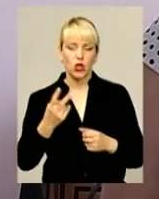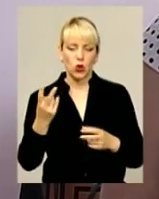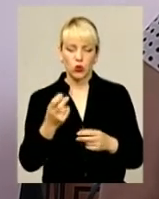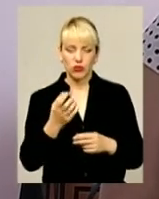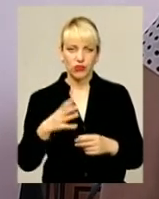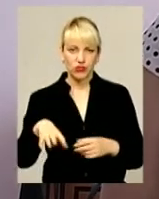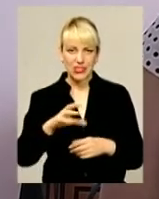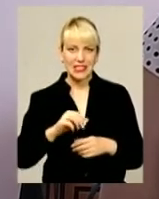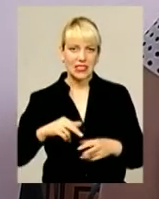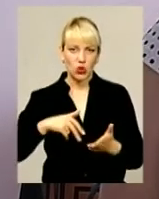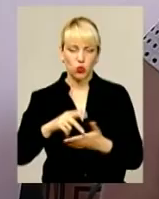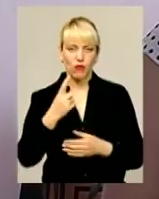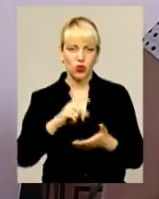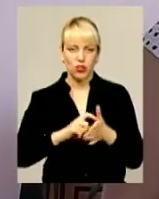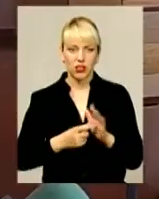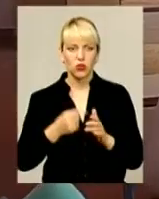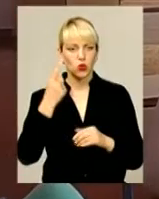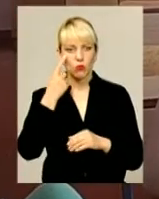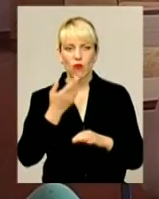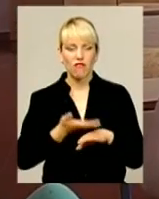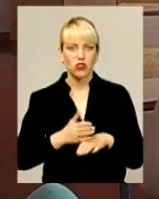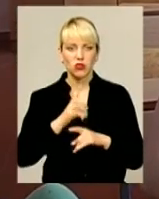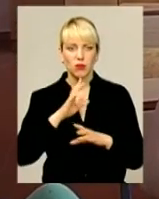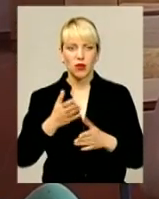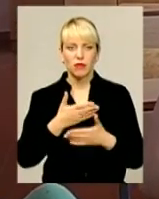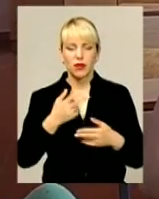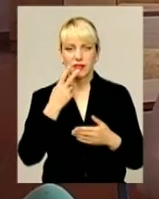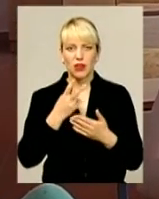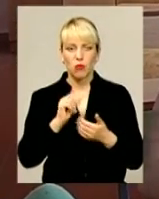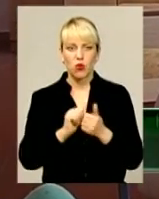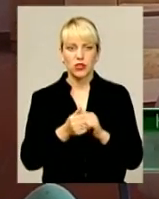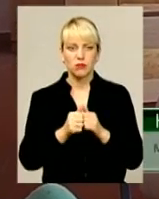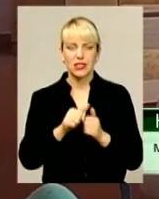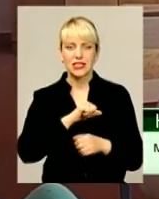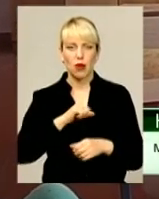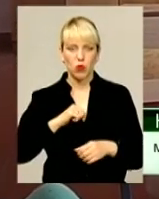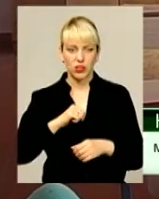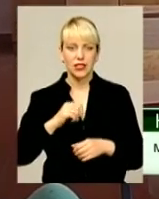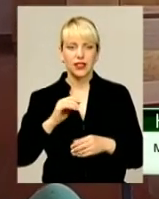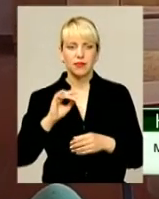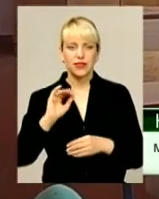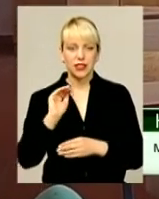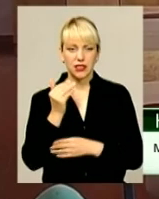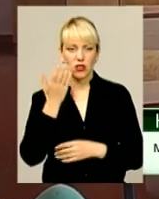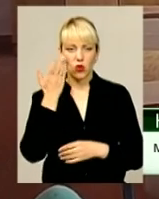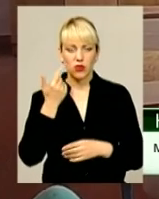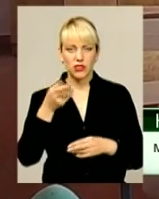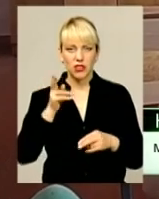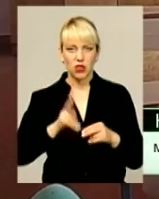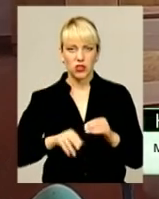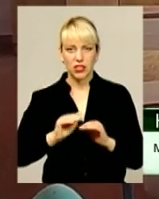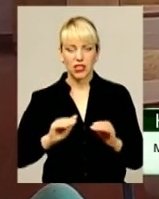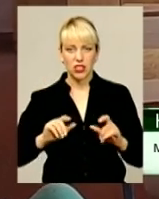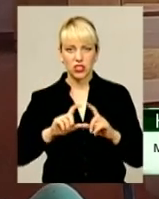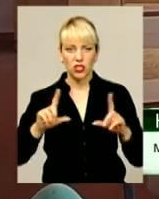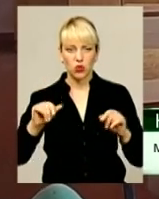його клас, і йому буде, думаю, не важко. Ми дивилися по зміні самої дитини. Коли вони закінчували вже садочок, вони